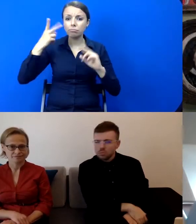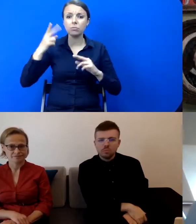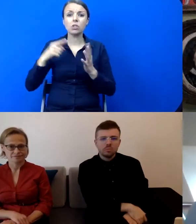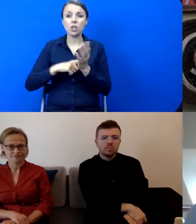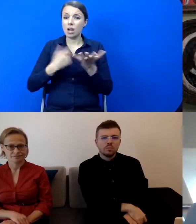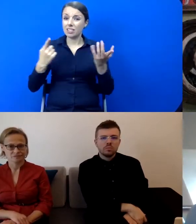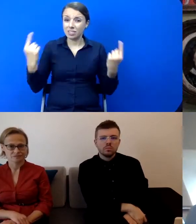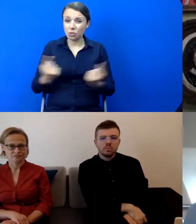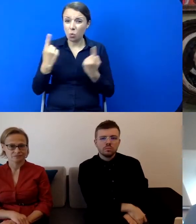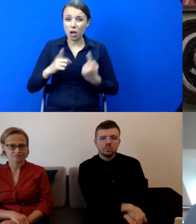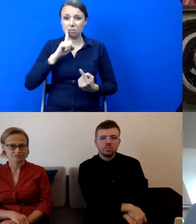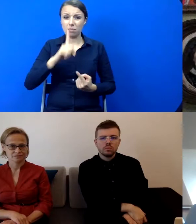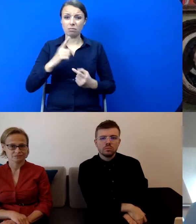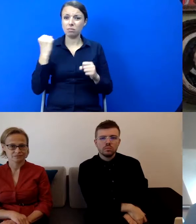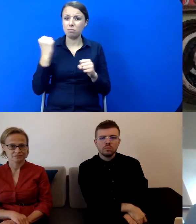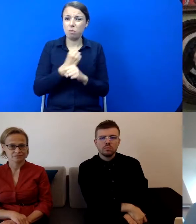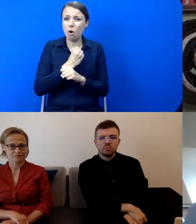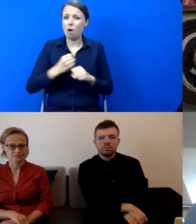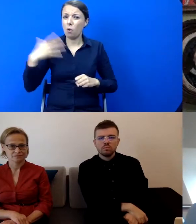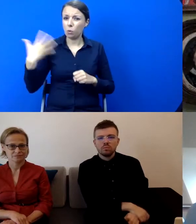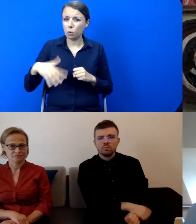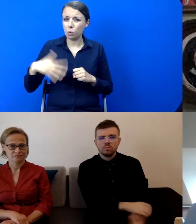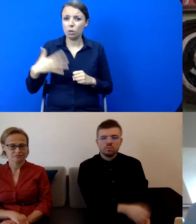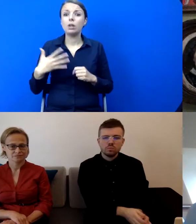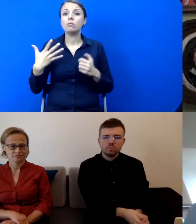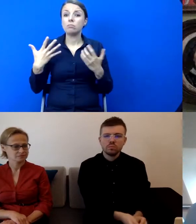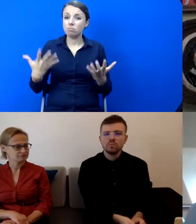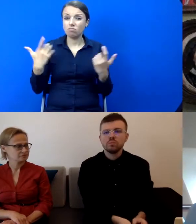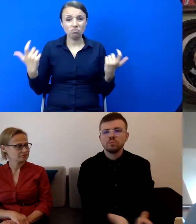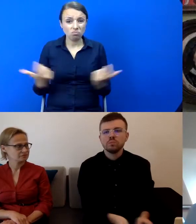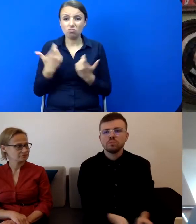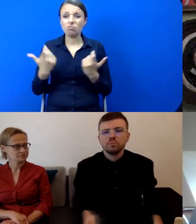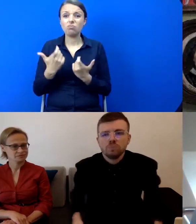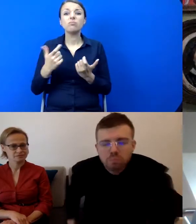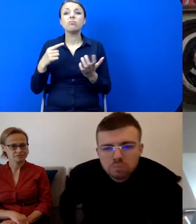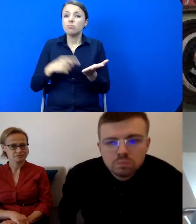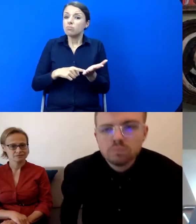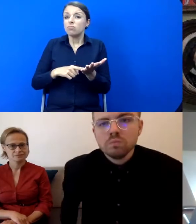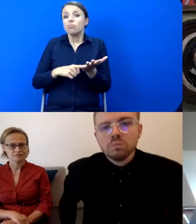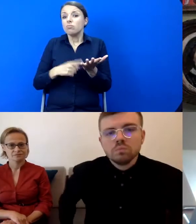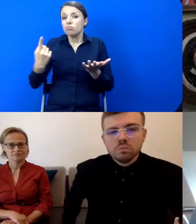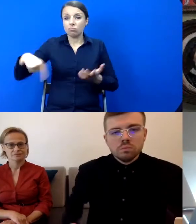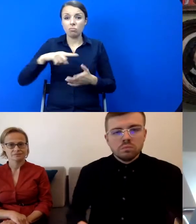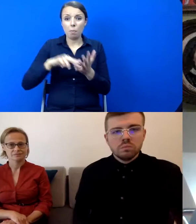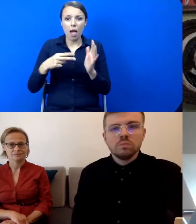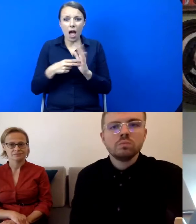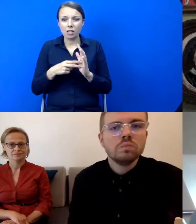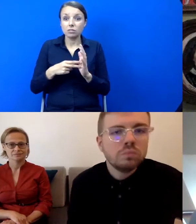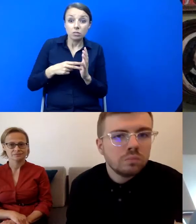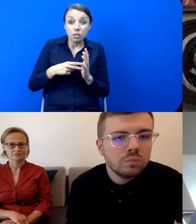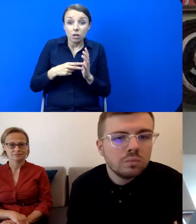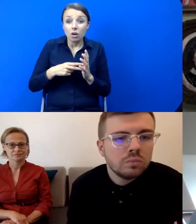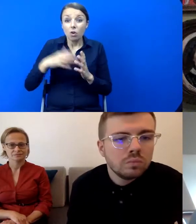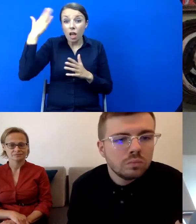całej sytuacji i tego, że wbrew no jakichś nadziejom to, to nie będzie, to nie będzie jakby krótka,